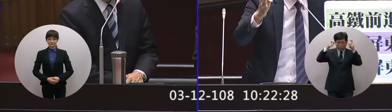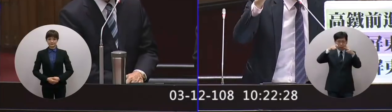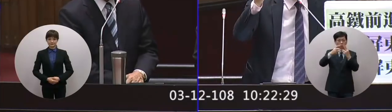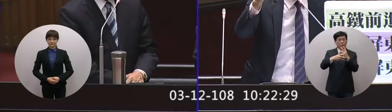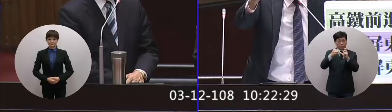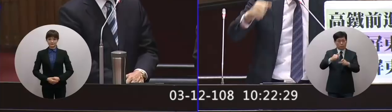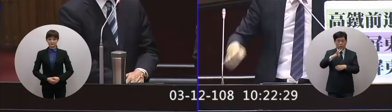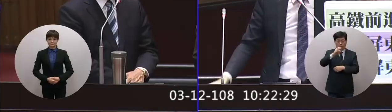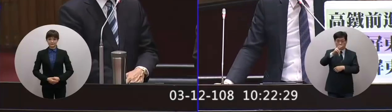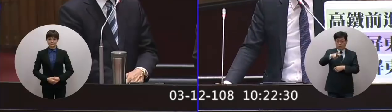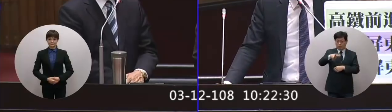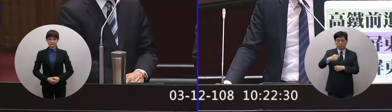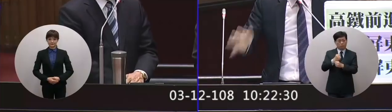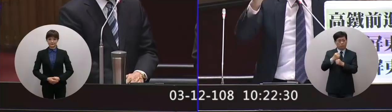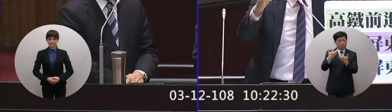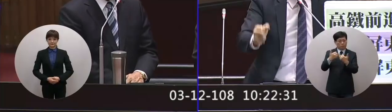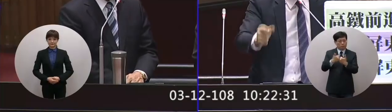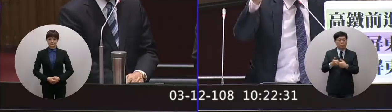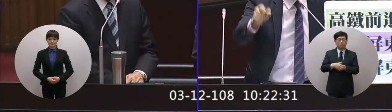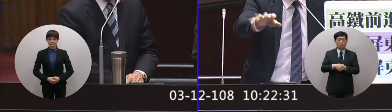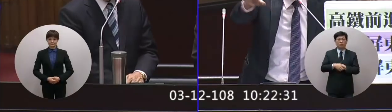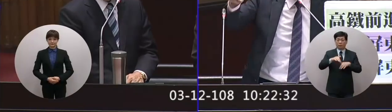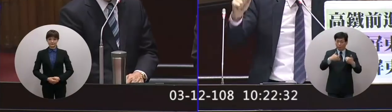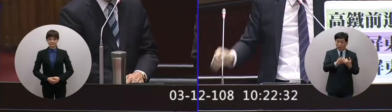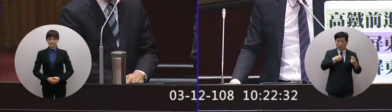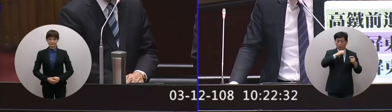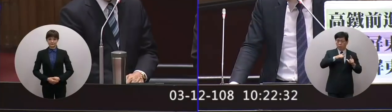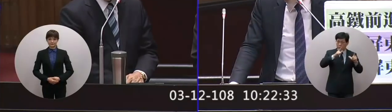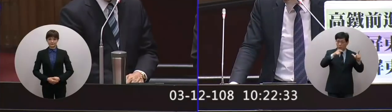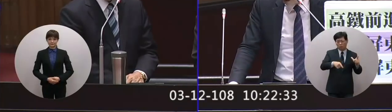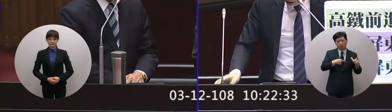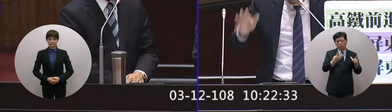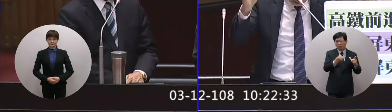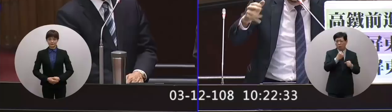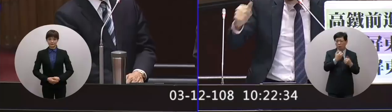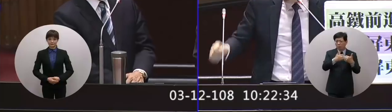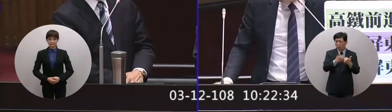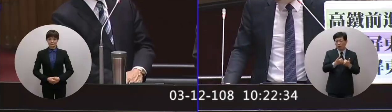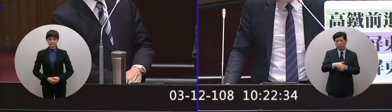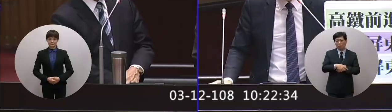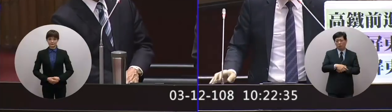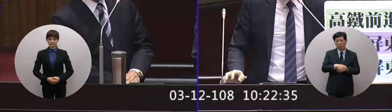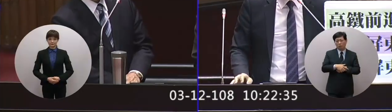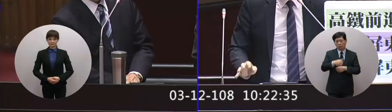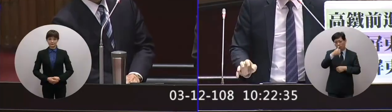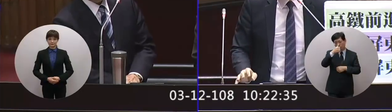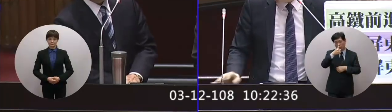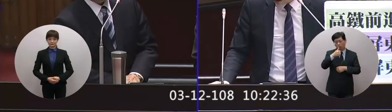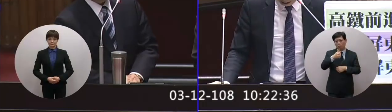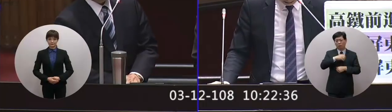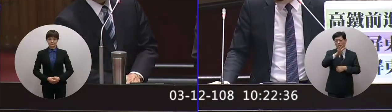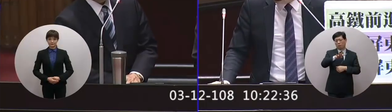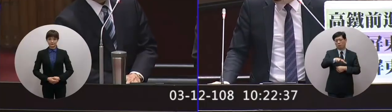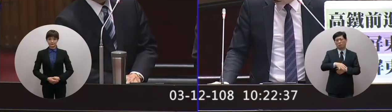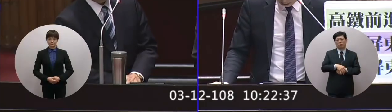有四萬兩千個就業機會人家說我們屏東市周邊的公約幾個就業機會我們屏東市周邊的公只有不到